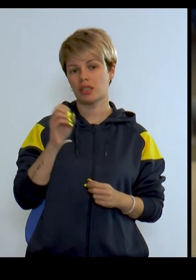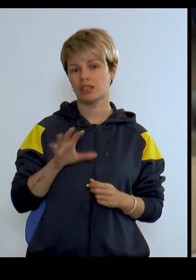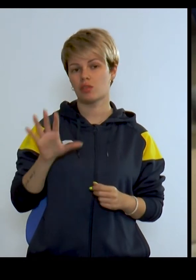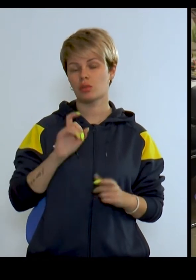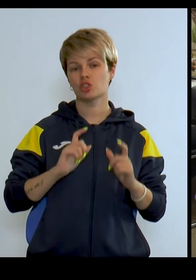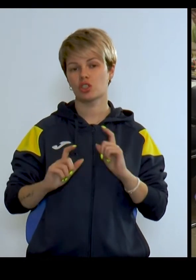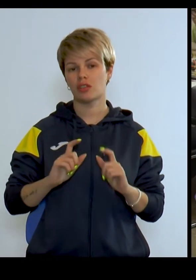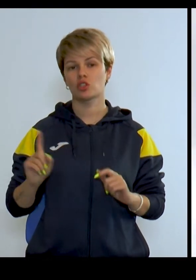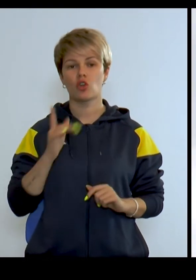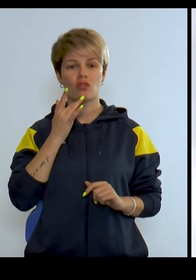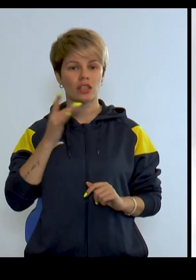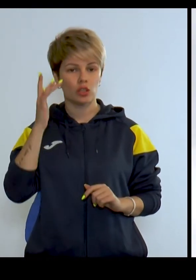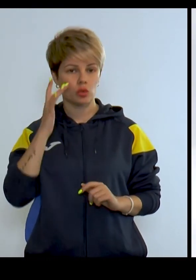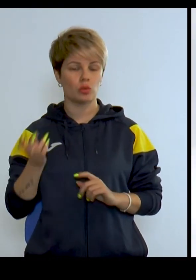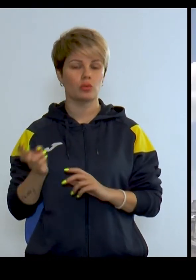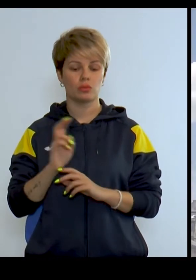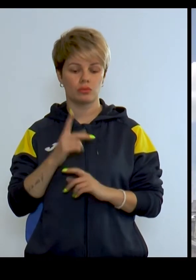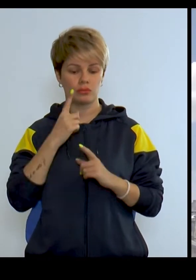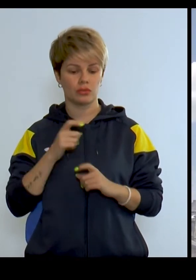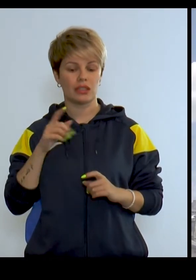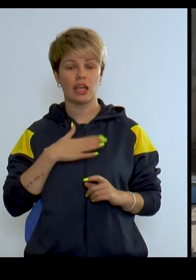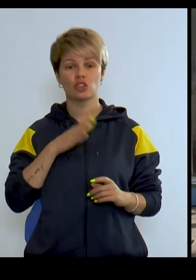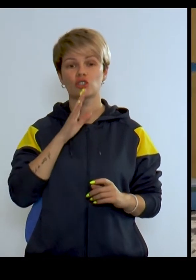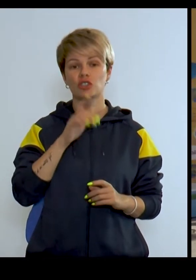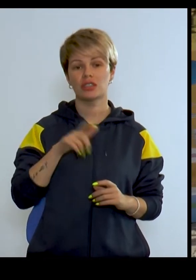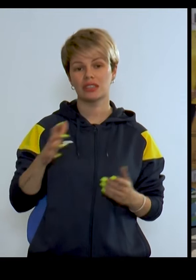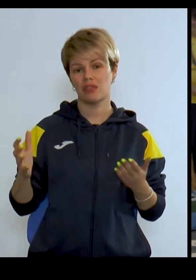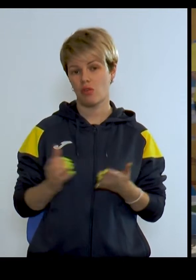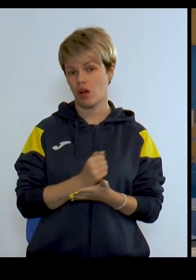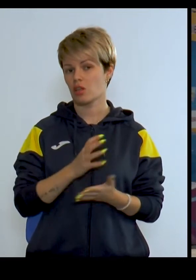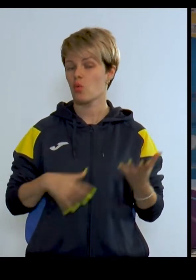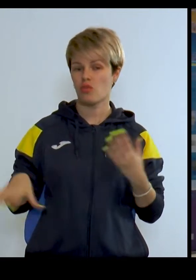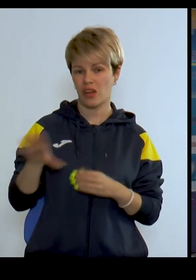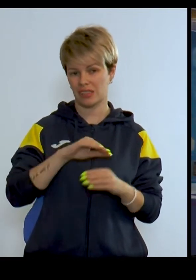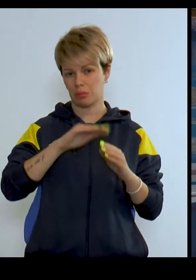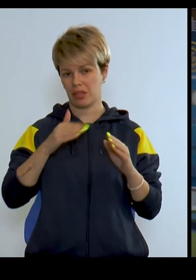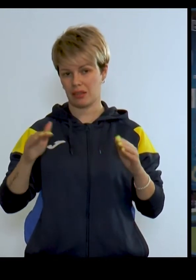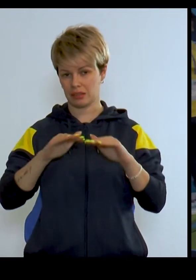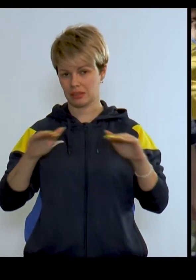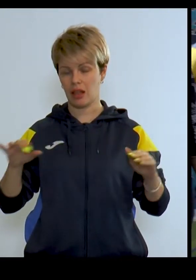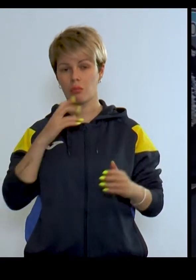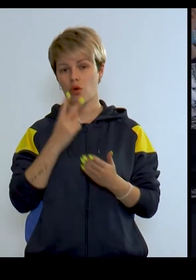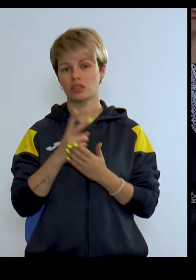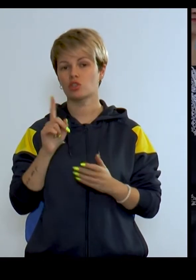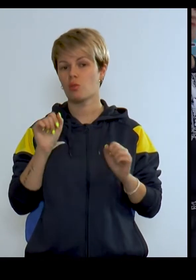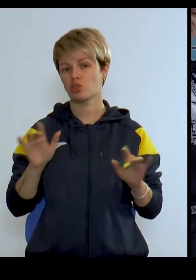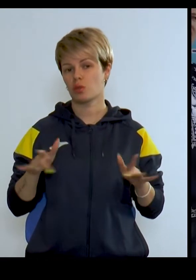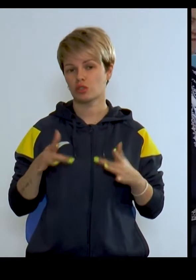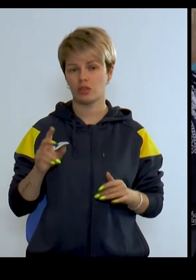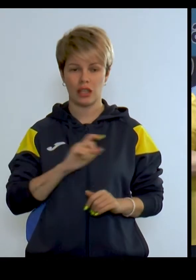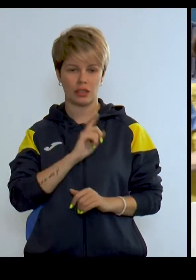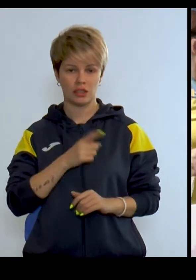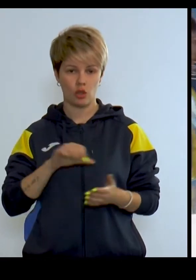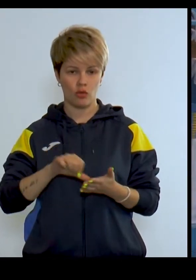чемпіонаті Європи шахів, що влітку пройшов у Львові. Там наші жінки завоювали увесь п'єдестали, показали. Ми можемо